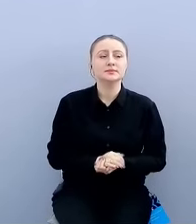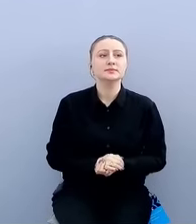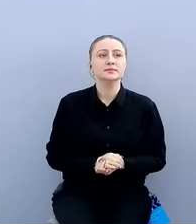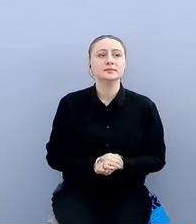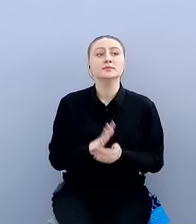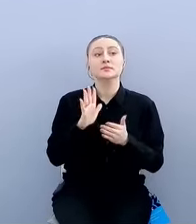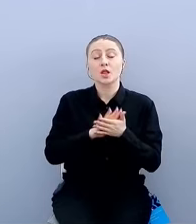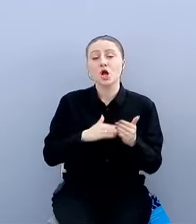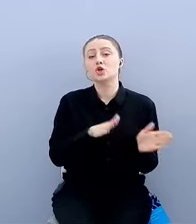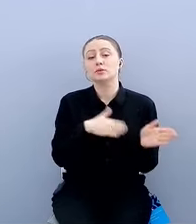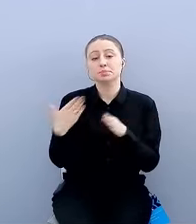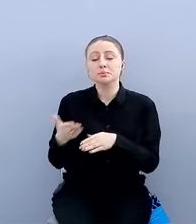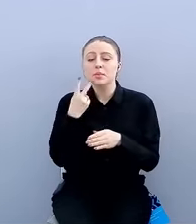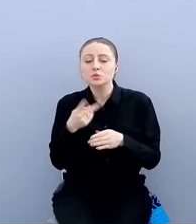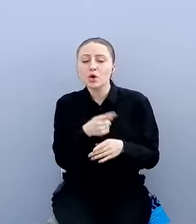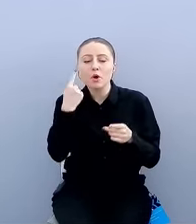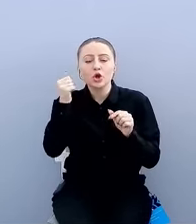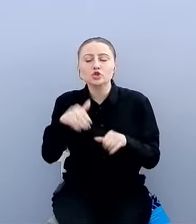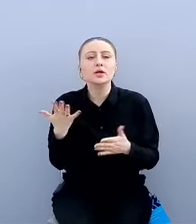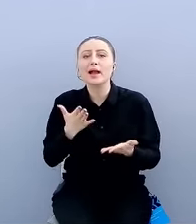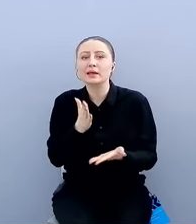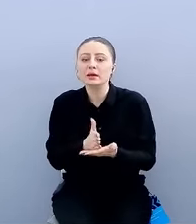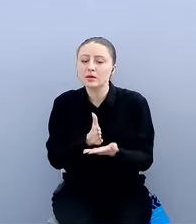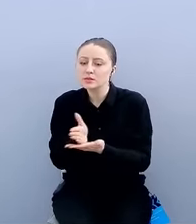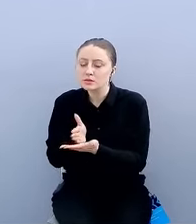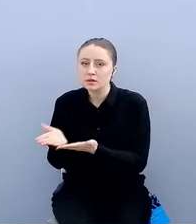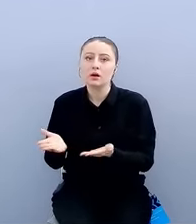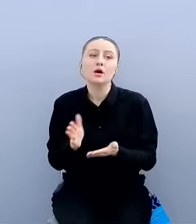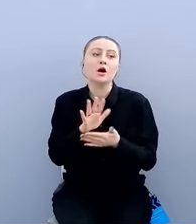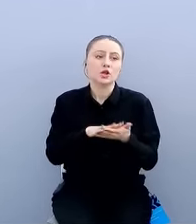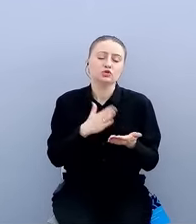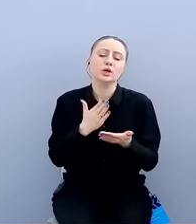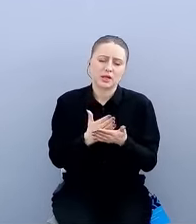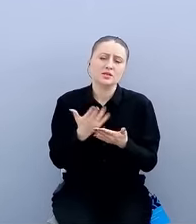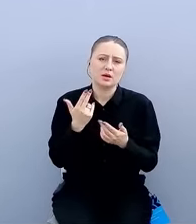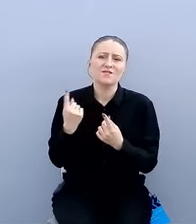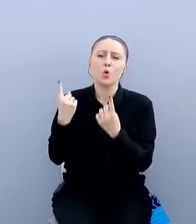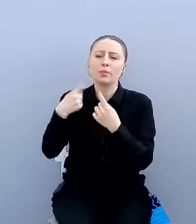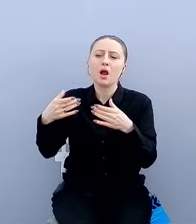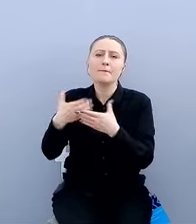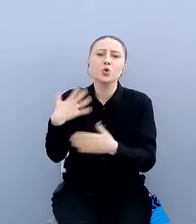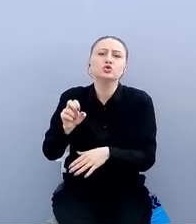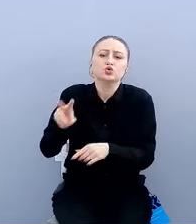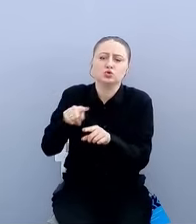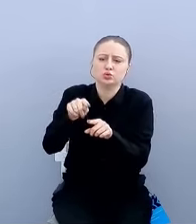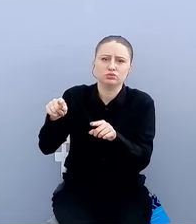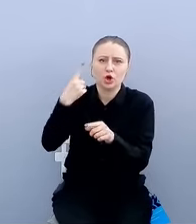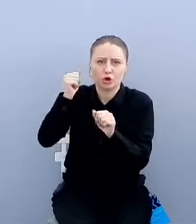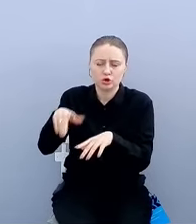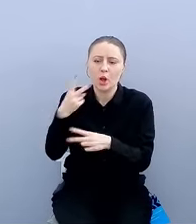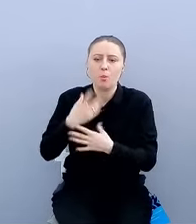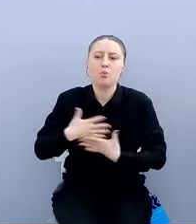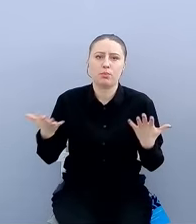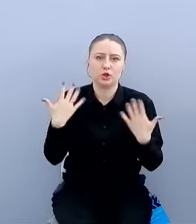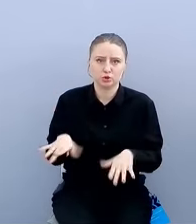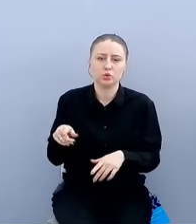Потом посмотрим на существующие решения. Тоже есть определенное количество решений крупных компаний, которые уже там публично заявляют, что